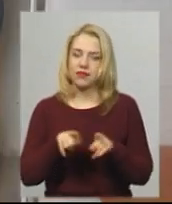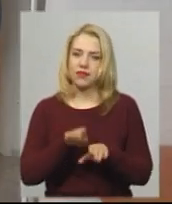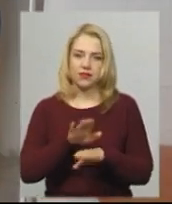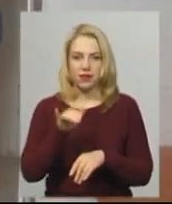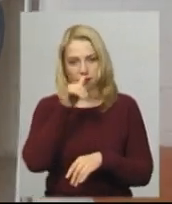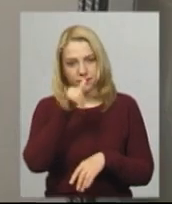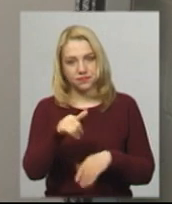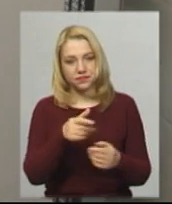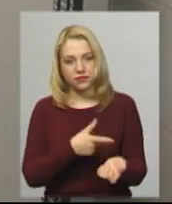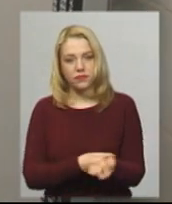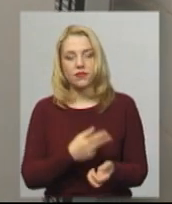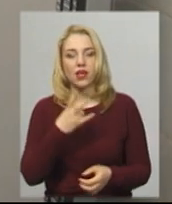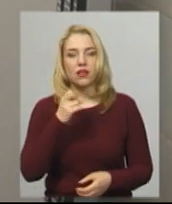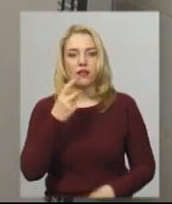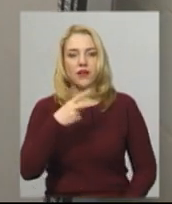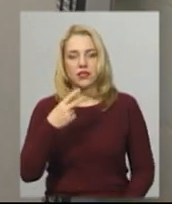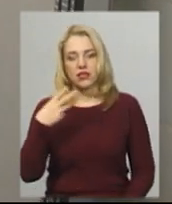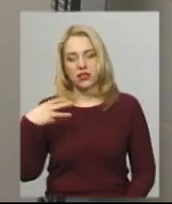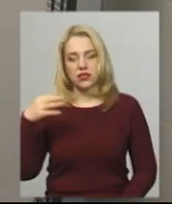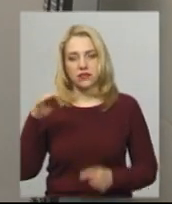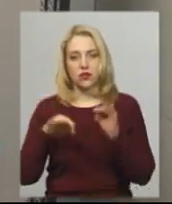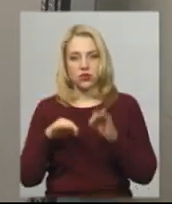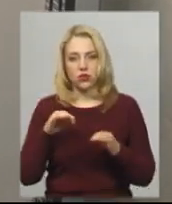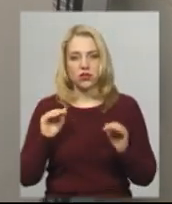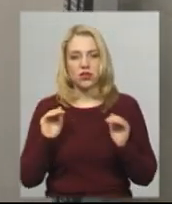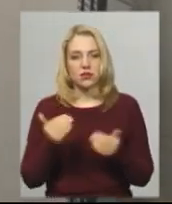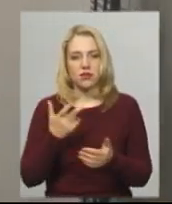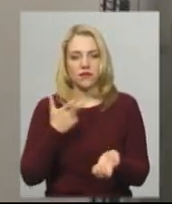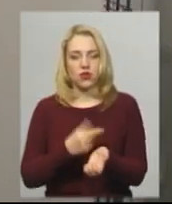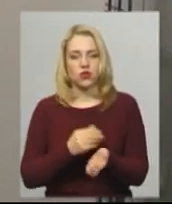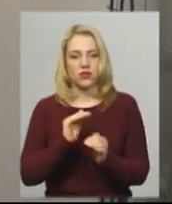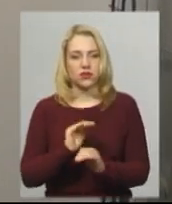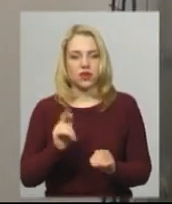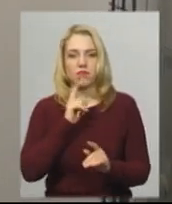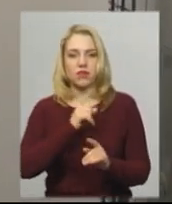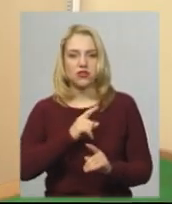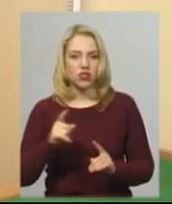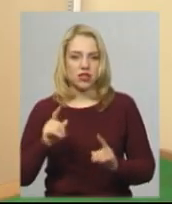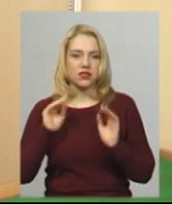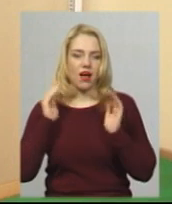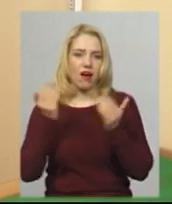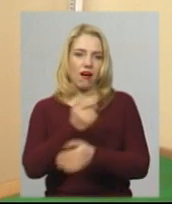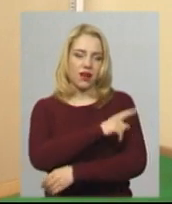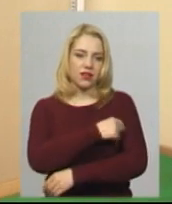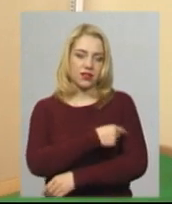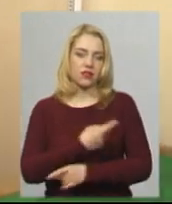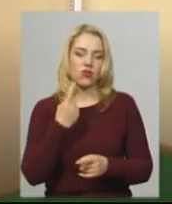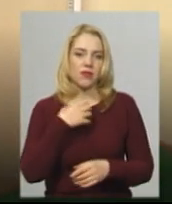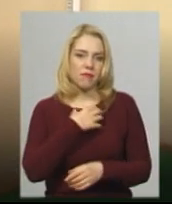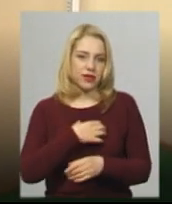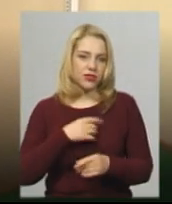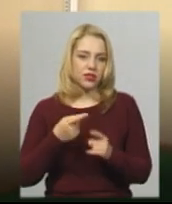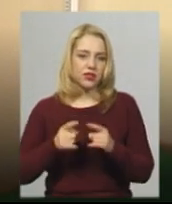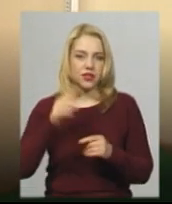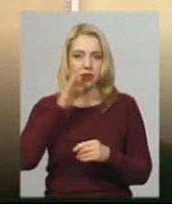додає, що на 20-30% зменшилось вакцинування дітей під час карантину. Основна причина – це страх батьків за їхнє